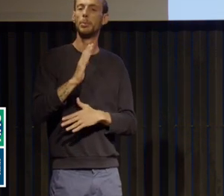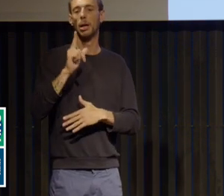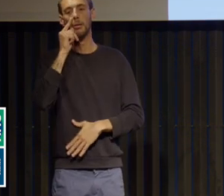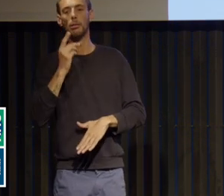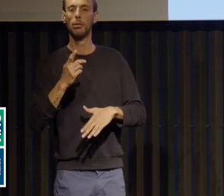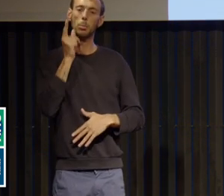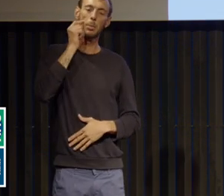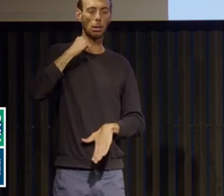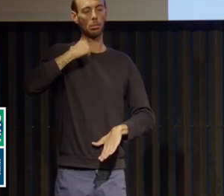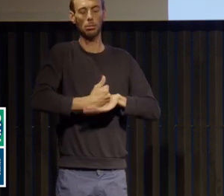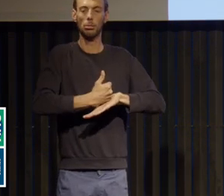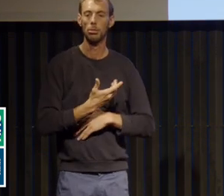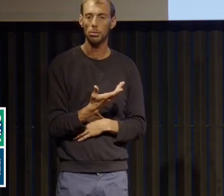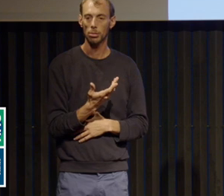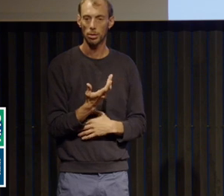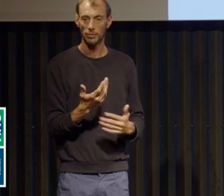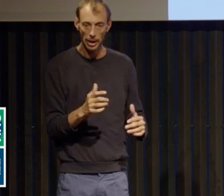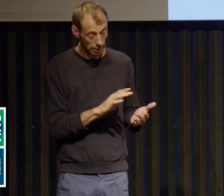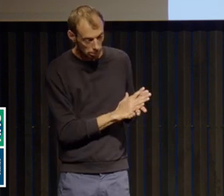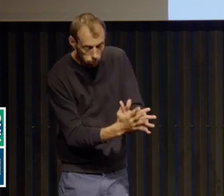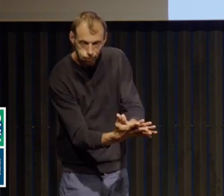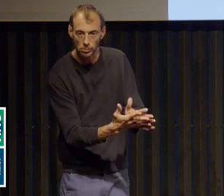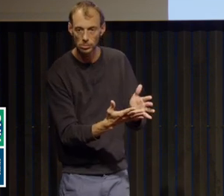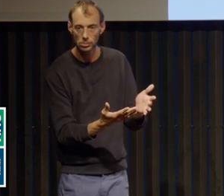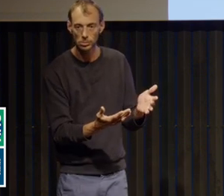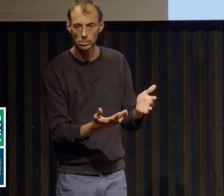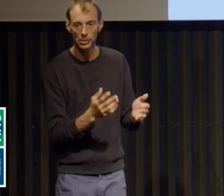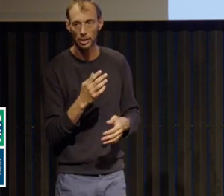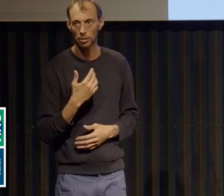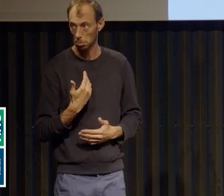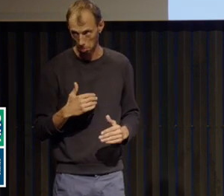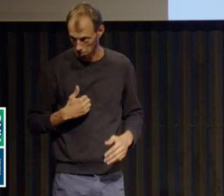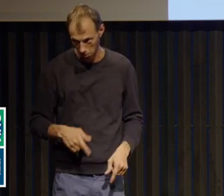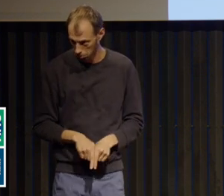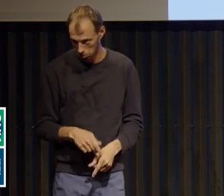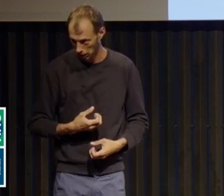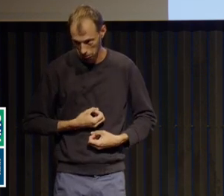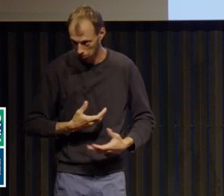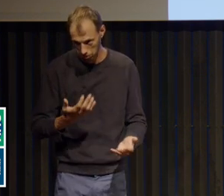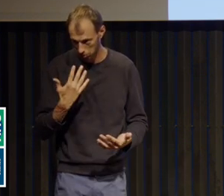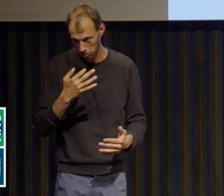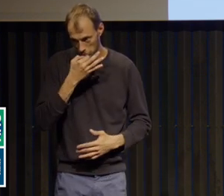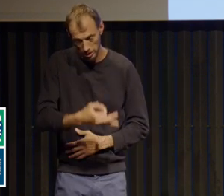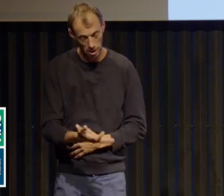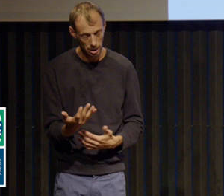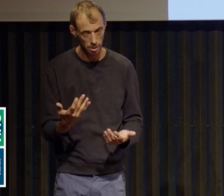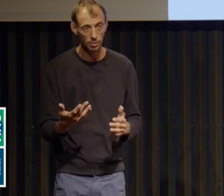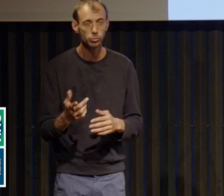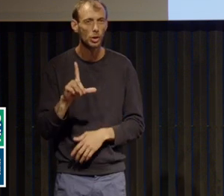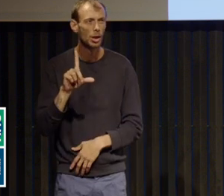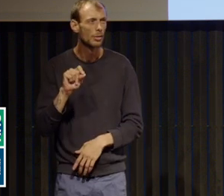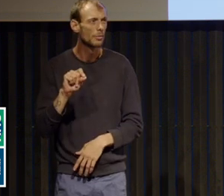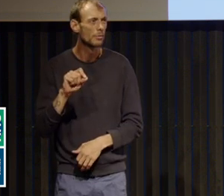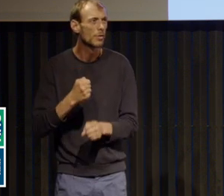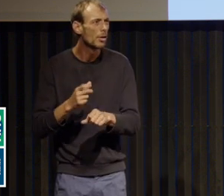Voilà, moi-même, je l'ai dit il y a 30 ans ou 20 ans quand je faisais des cours sur